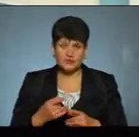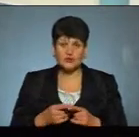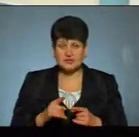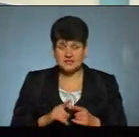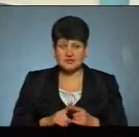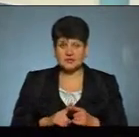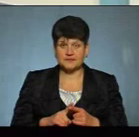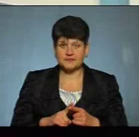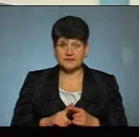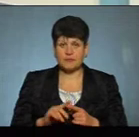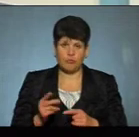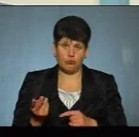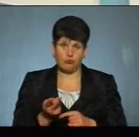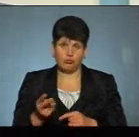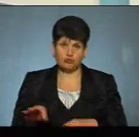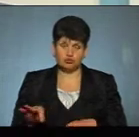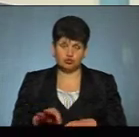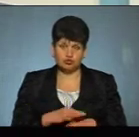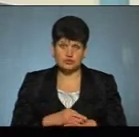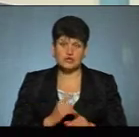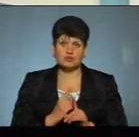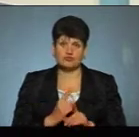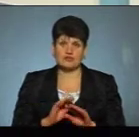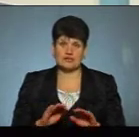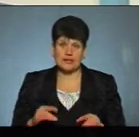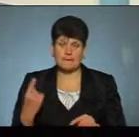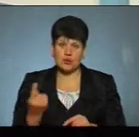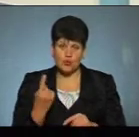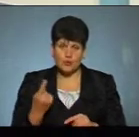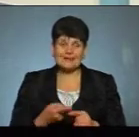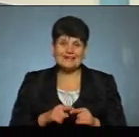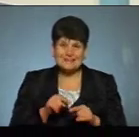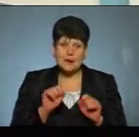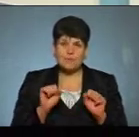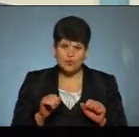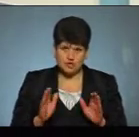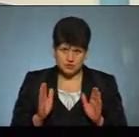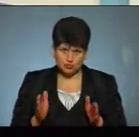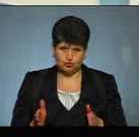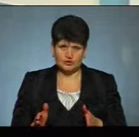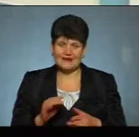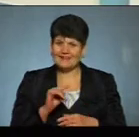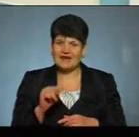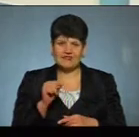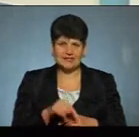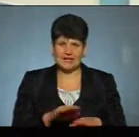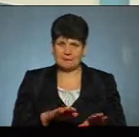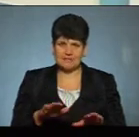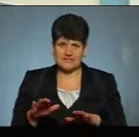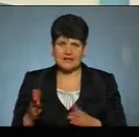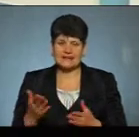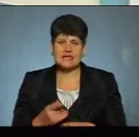в подружжя і супроводжувати дітей прогулянка така може бути. Відповідно, не в тих місцях, де